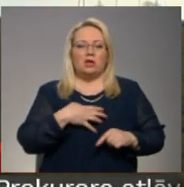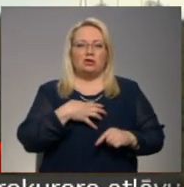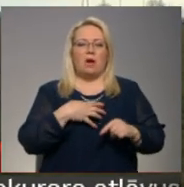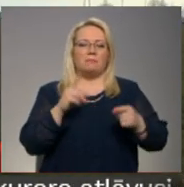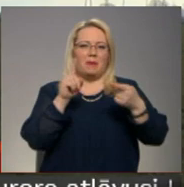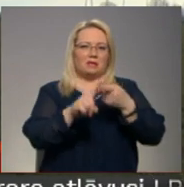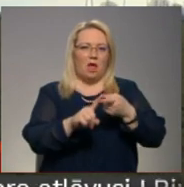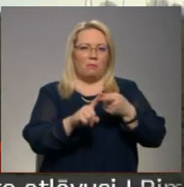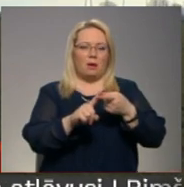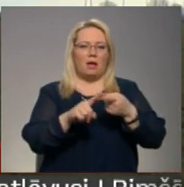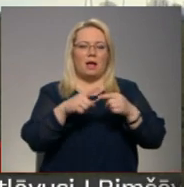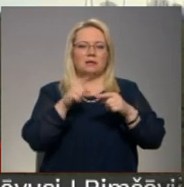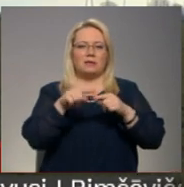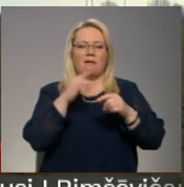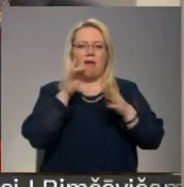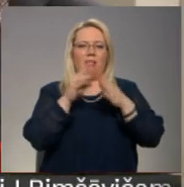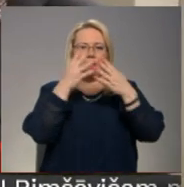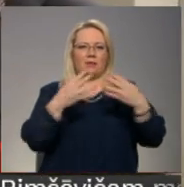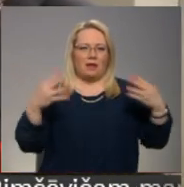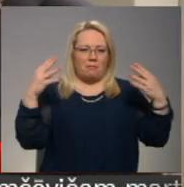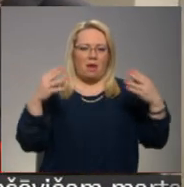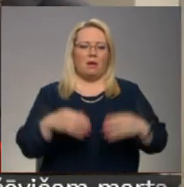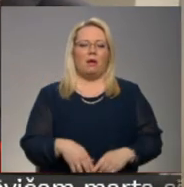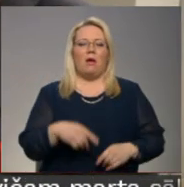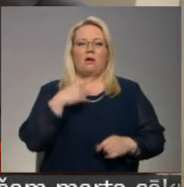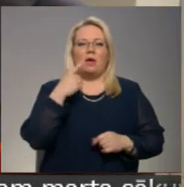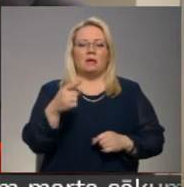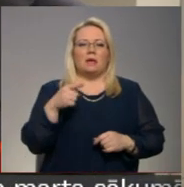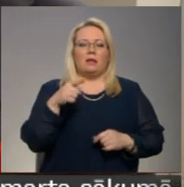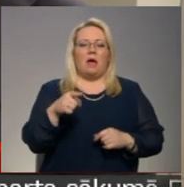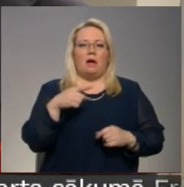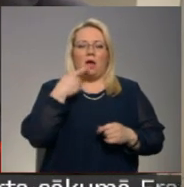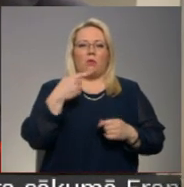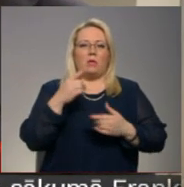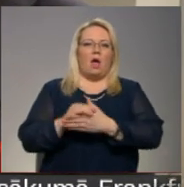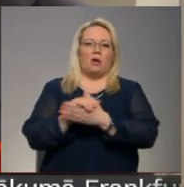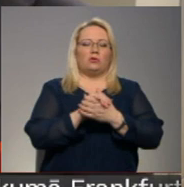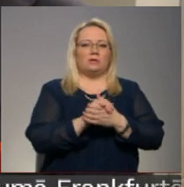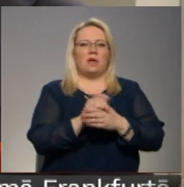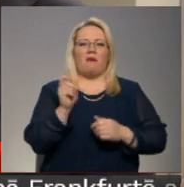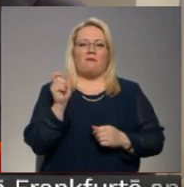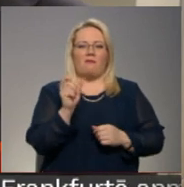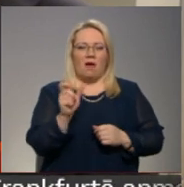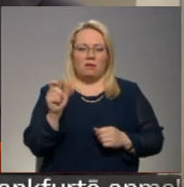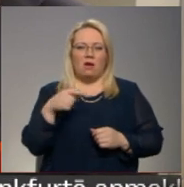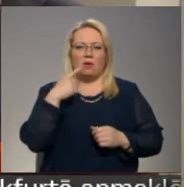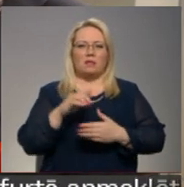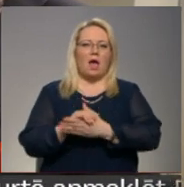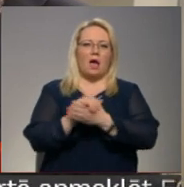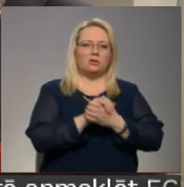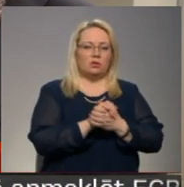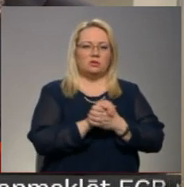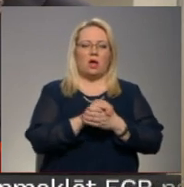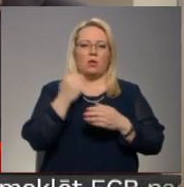pieslēgums augsts prieguma tīkliem. Nu, tad droši vien jārunā asociācijas vārdā, nu, tad ar bildi, ko asociācija dotajā brīdī